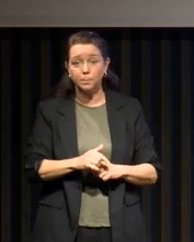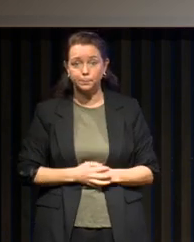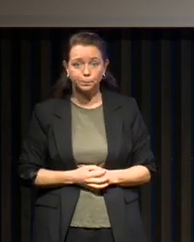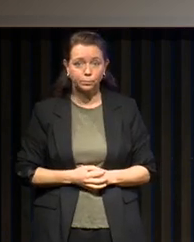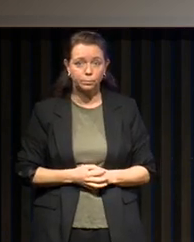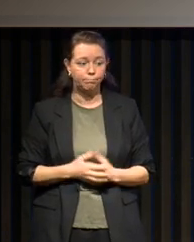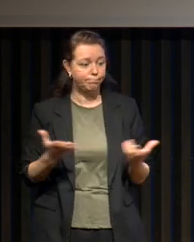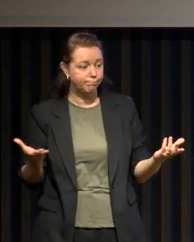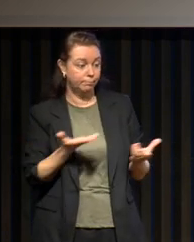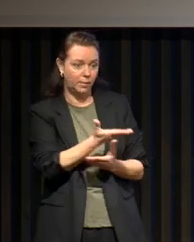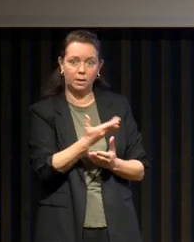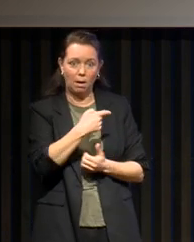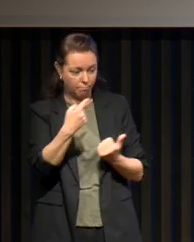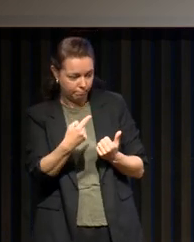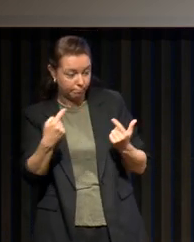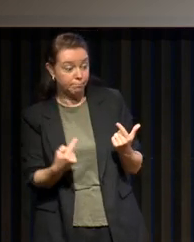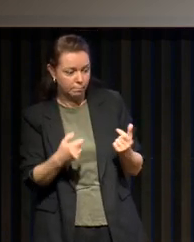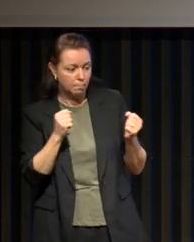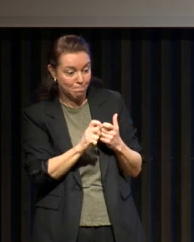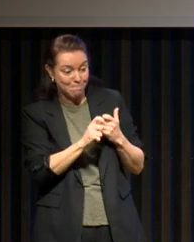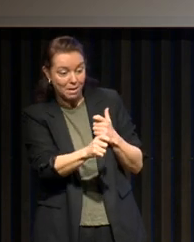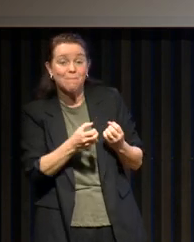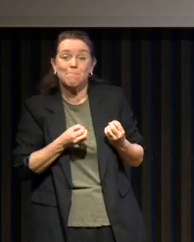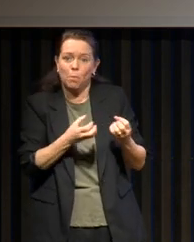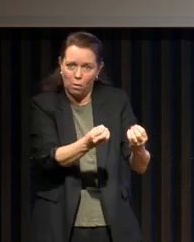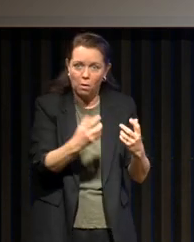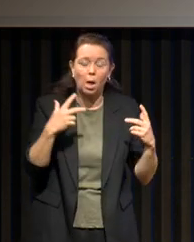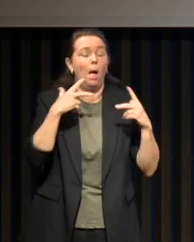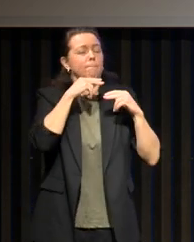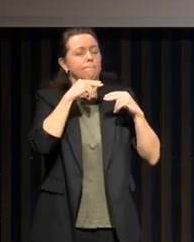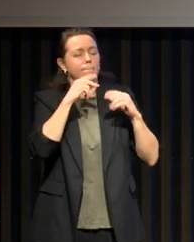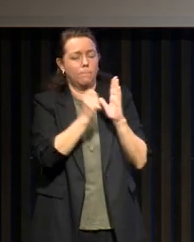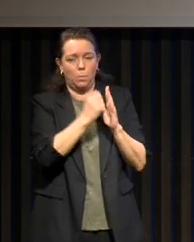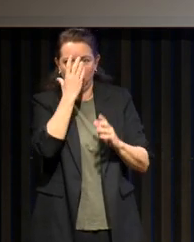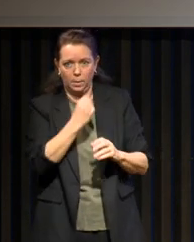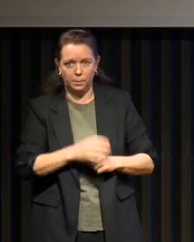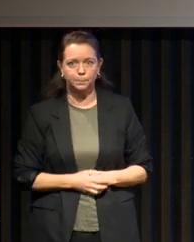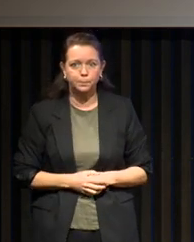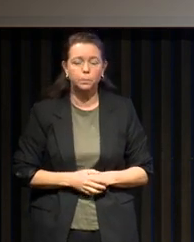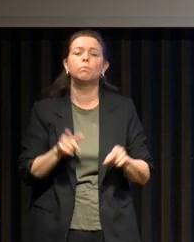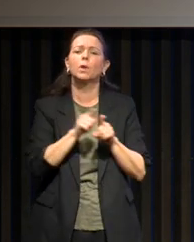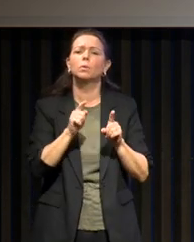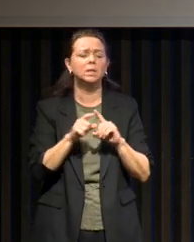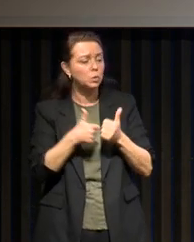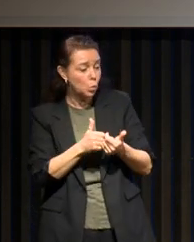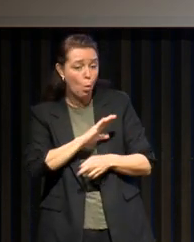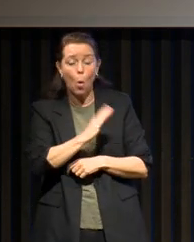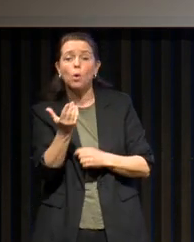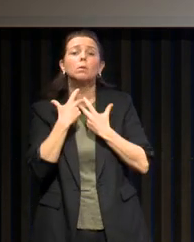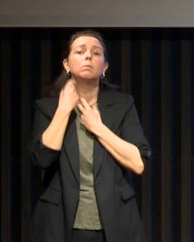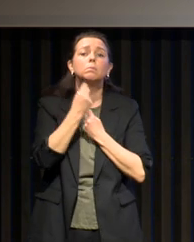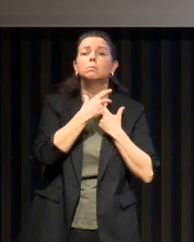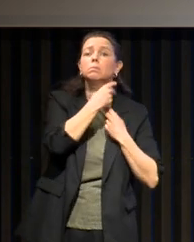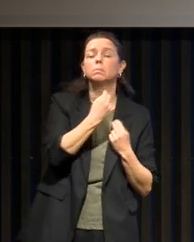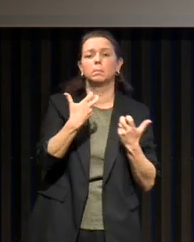Donc ça, ça peut favoriser les apnées obstructives du sommeil. Et puis toute chose qui va agir sur les muscles dilatateurs du pharynx, les